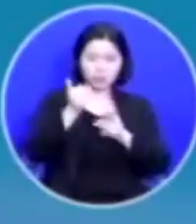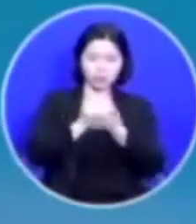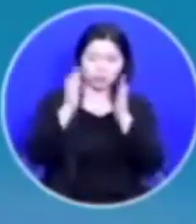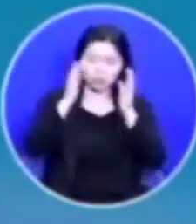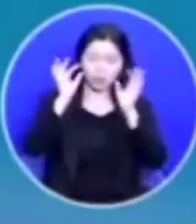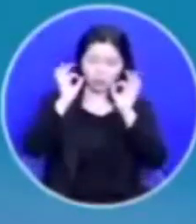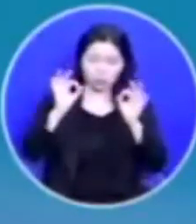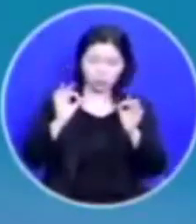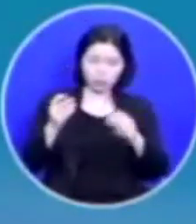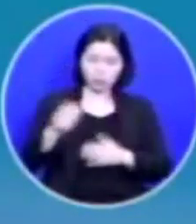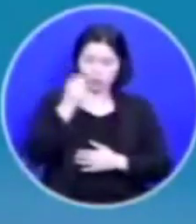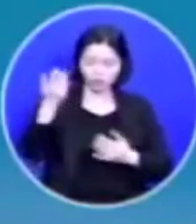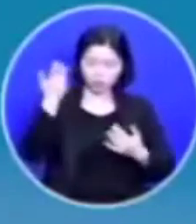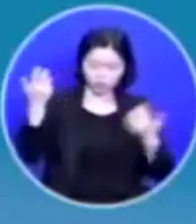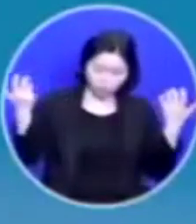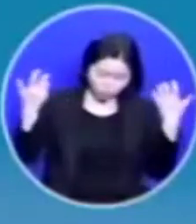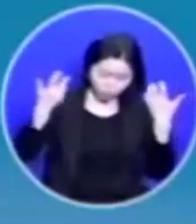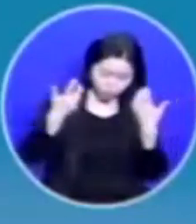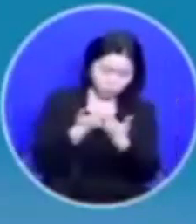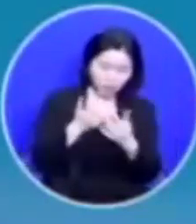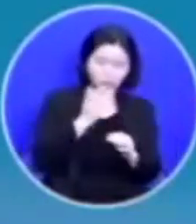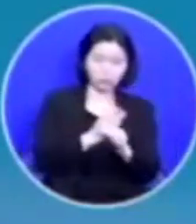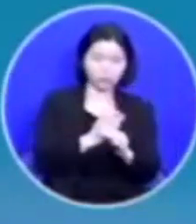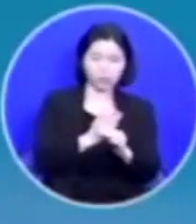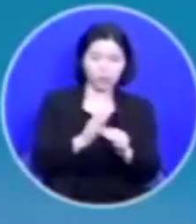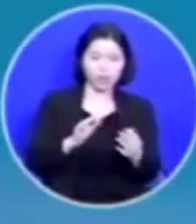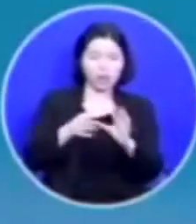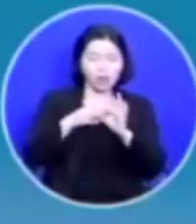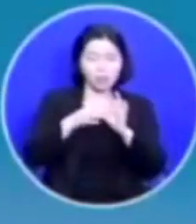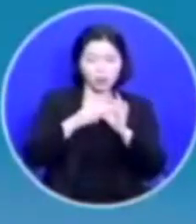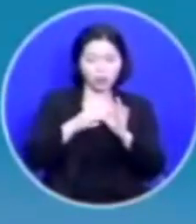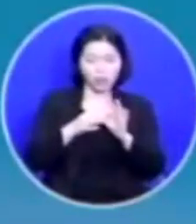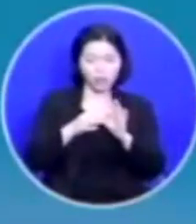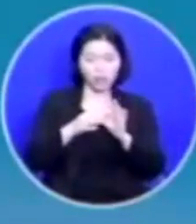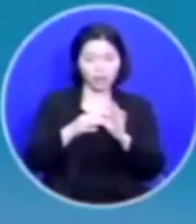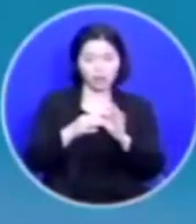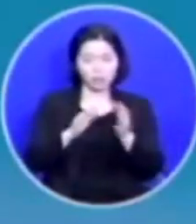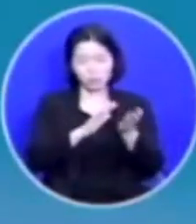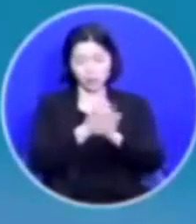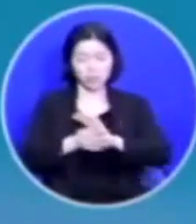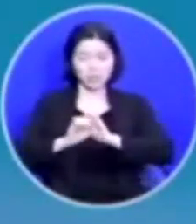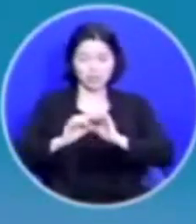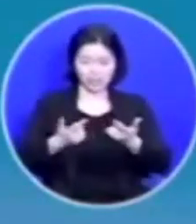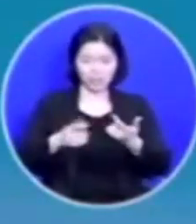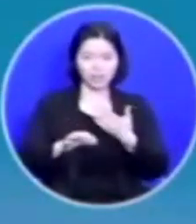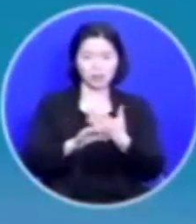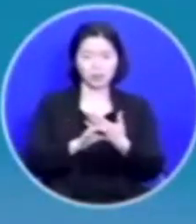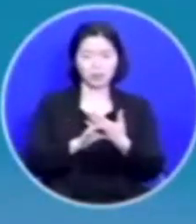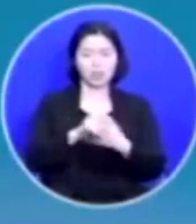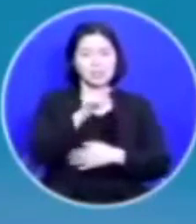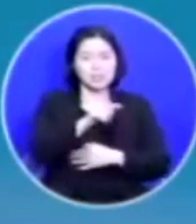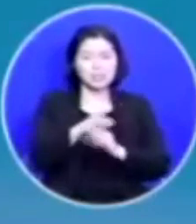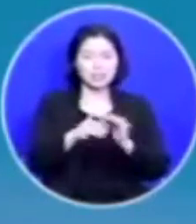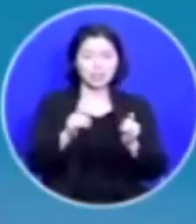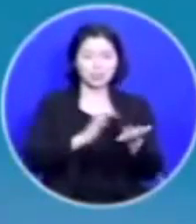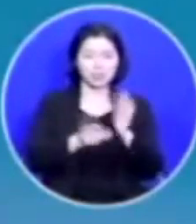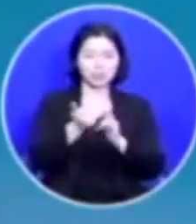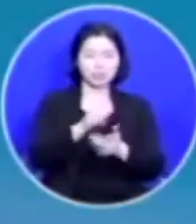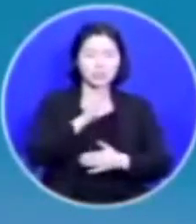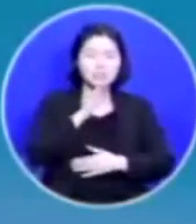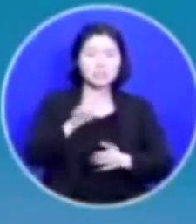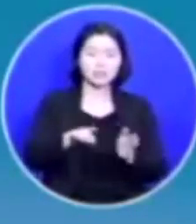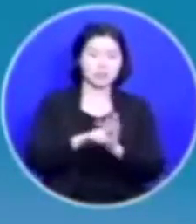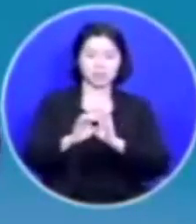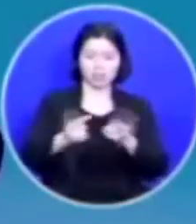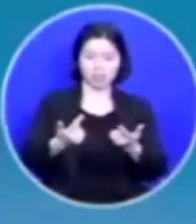가족관계가 변화되지 않았다면 그는 아직도 진짜 예수님을 믿는 게 아닙니다 우리가 예수님을 진짜